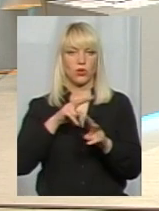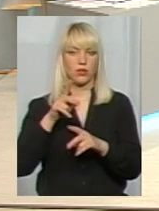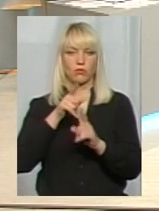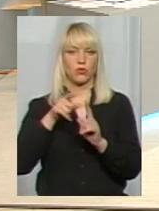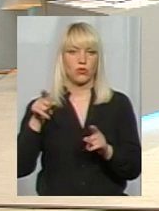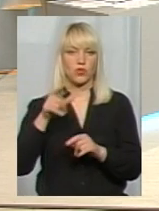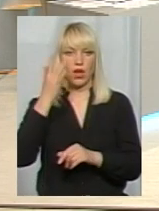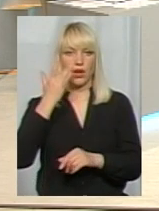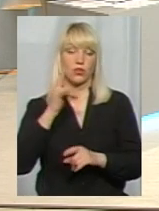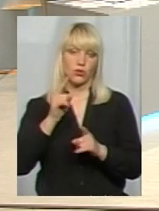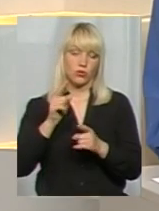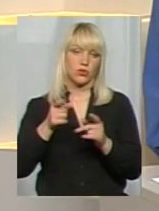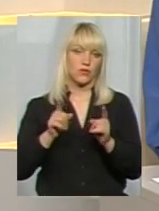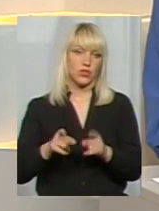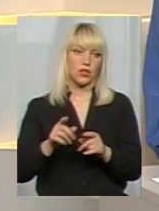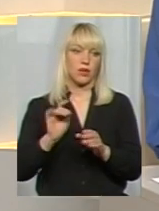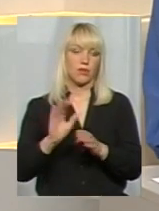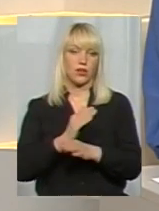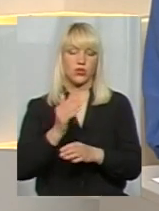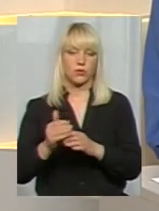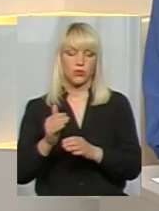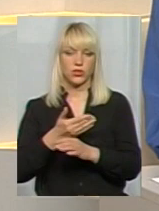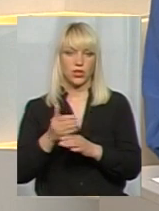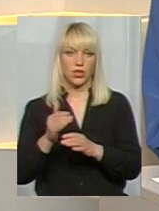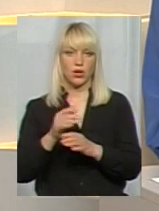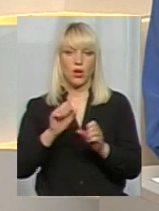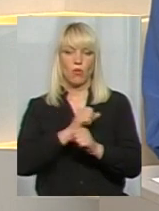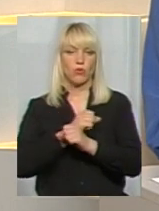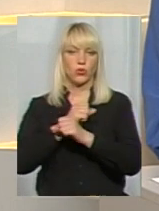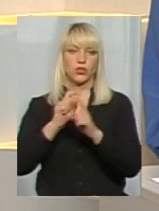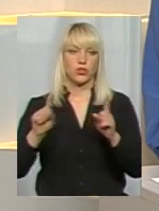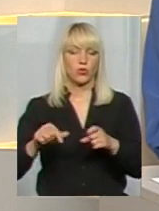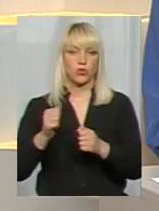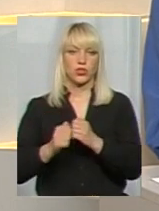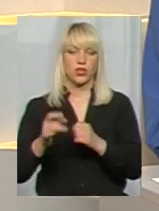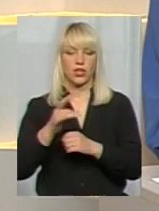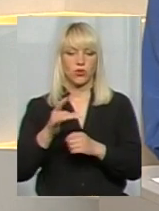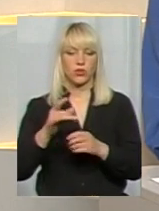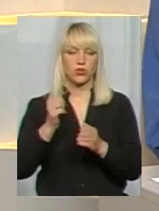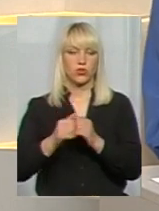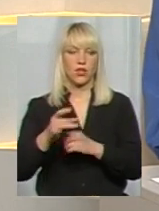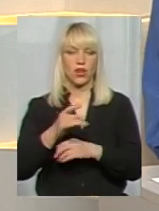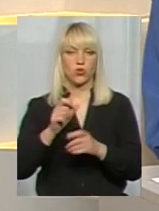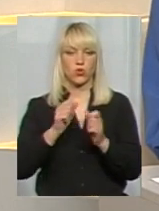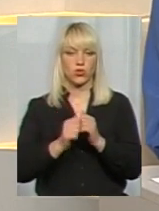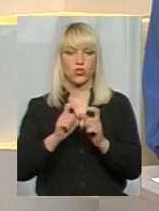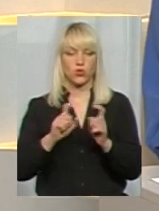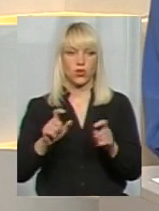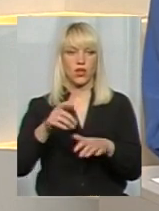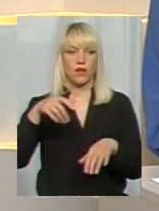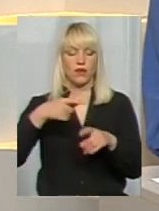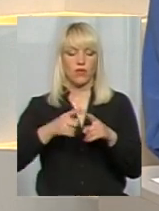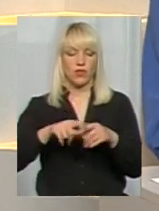цілого літа. Тому, звичайно, що при розподілі подівок кожний регіон, кожний район, кожна школа, вона вирішує